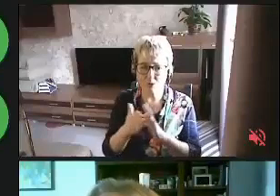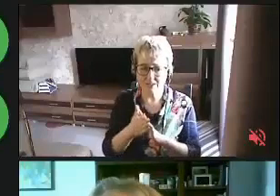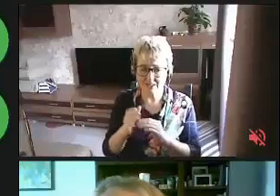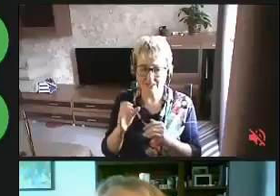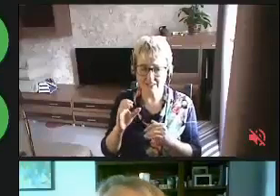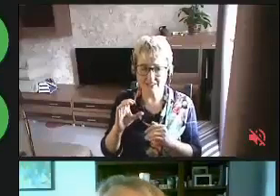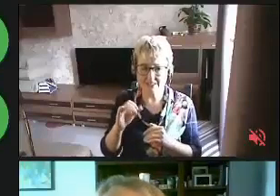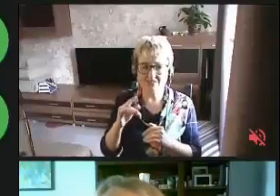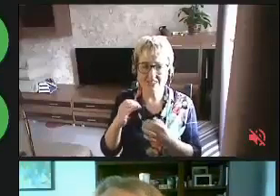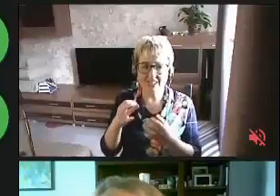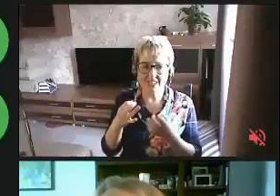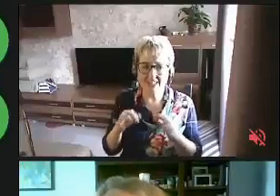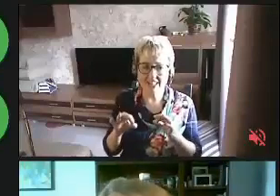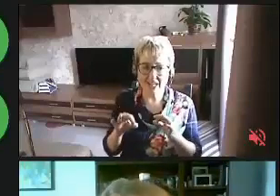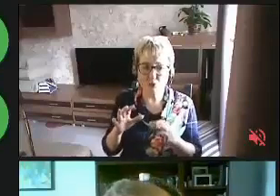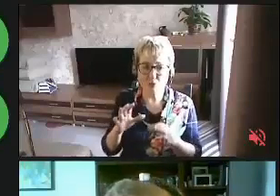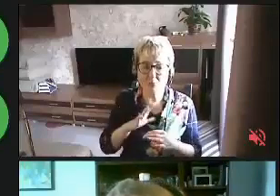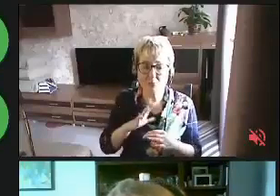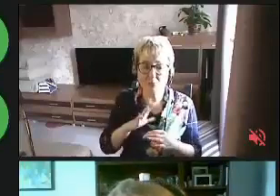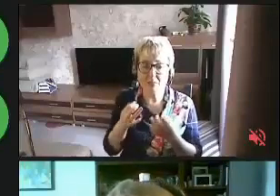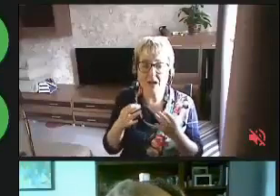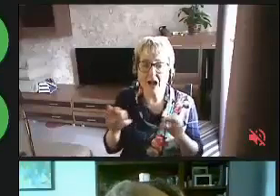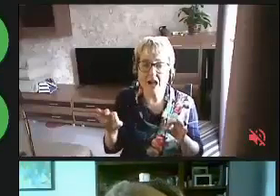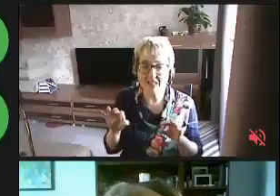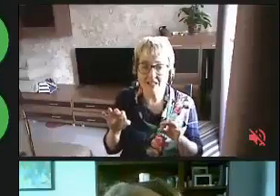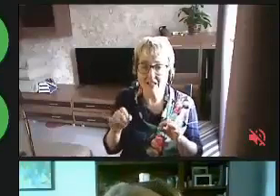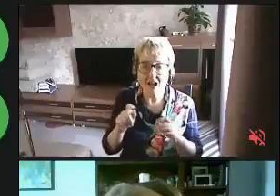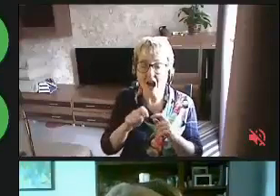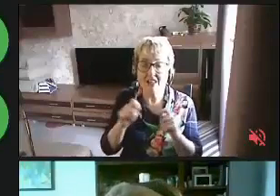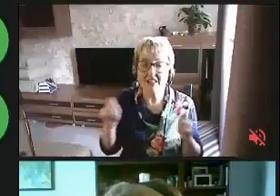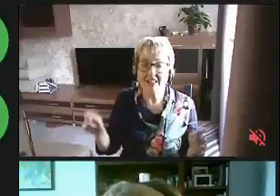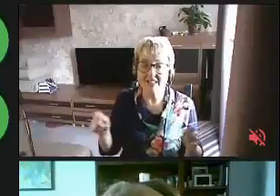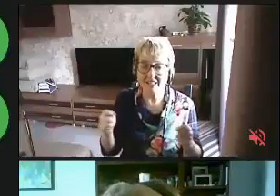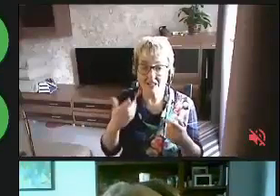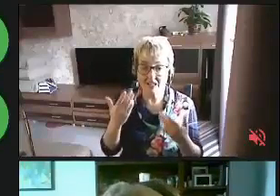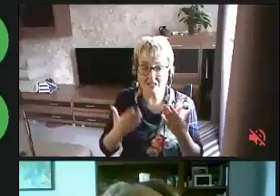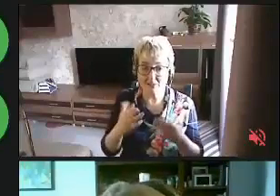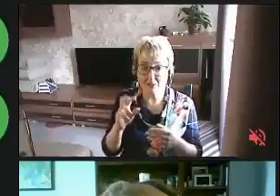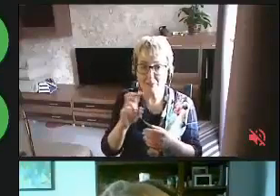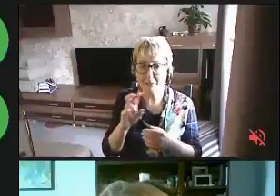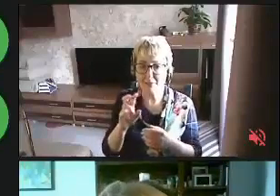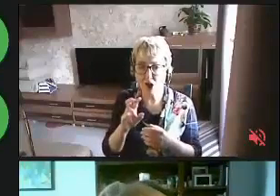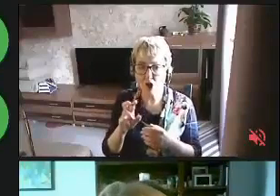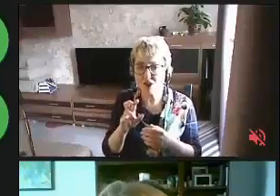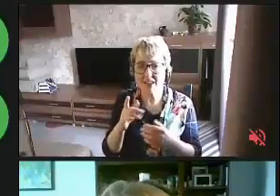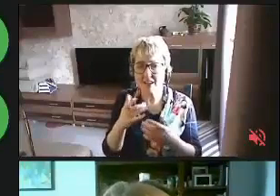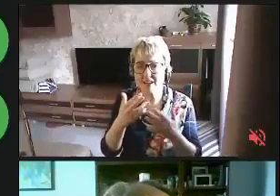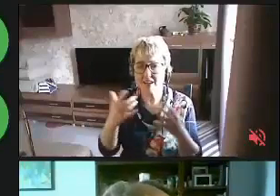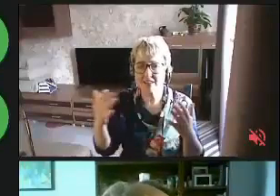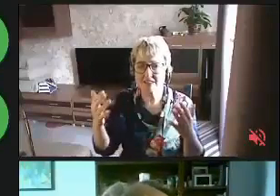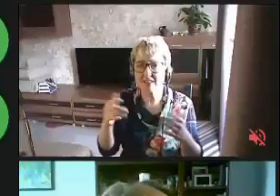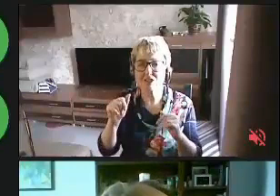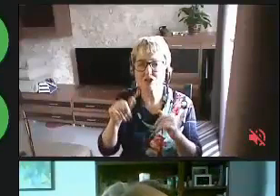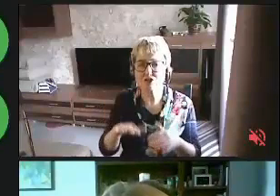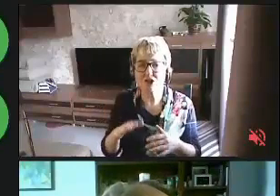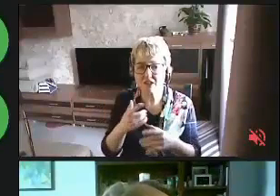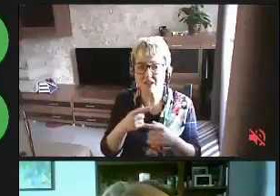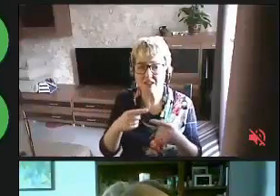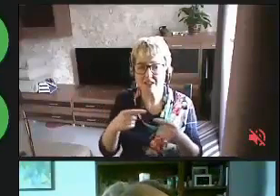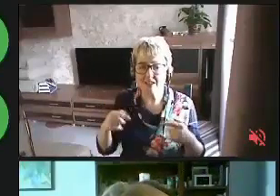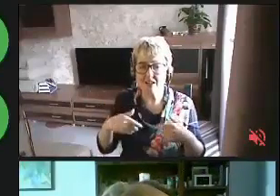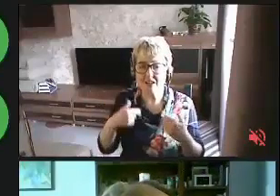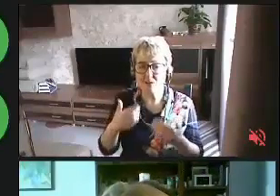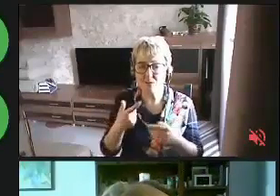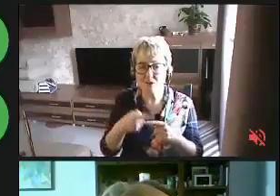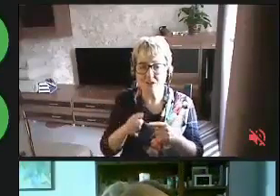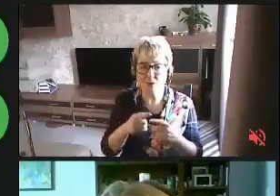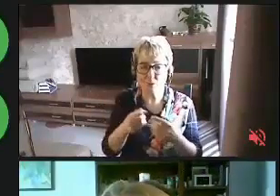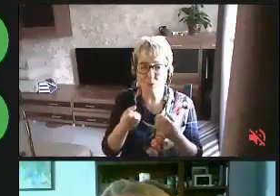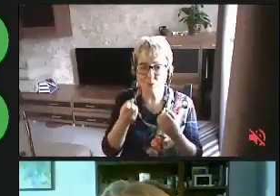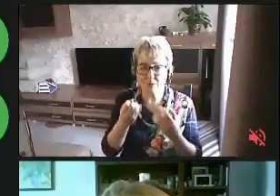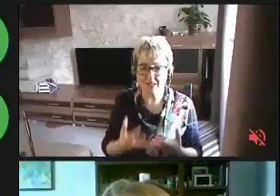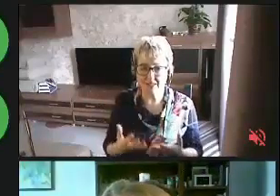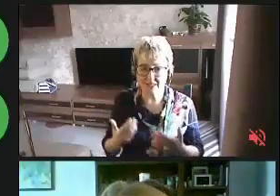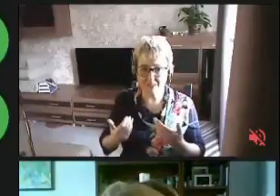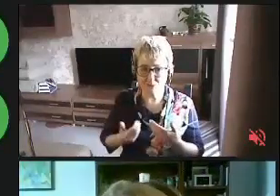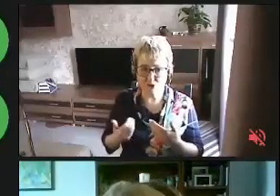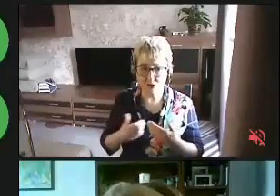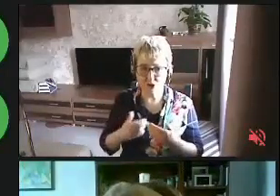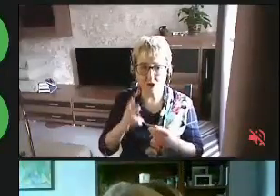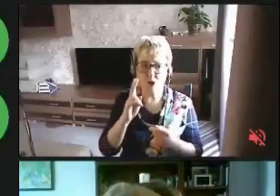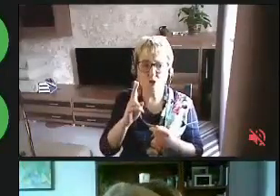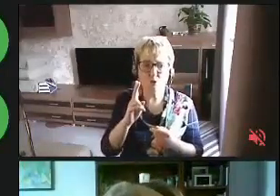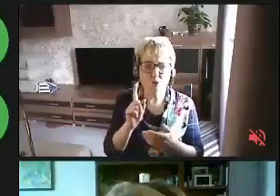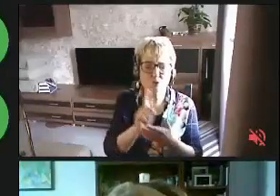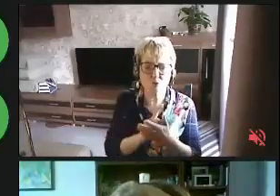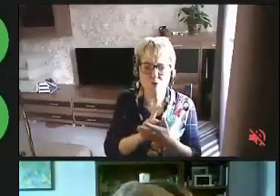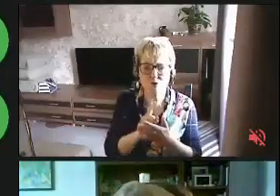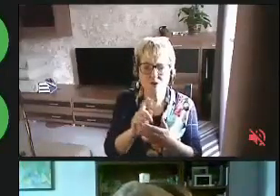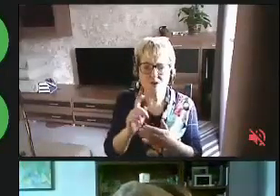в сфере доступности были бы в открытом доступе. То есть, если бы была библиотека решений, и это бы сильно упростило жизнь. Кто